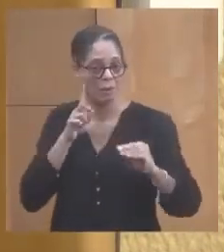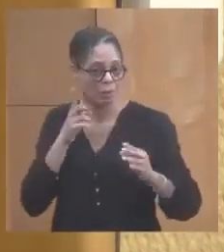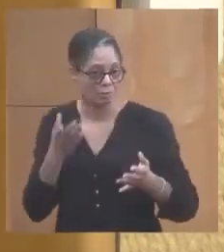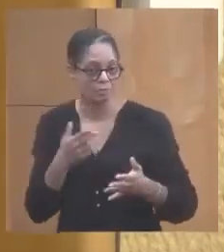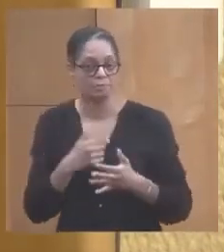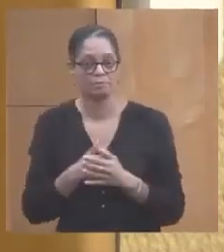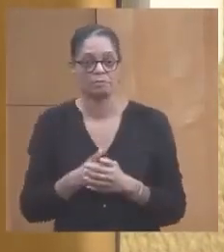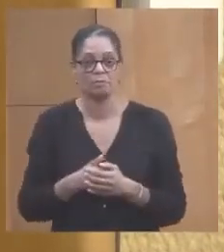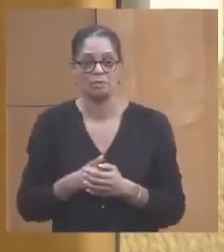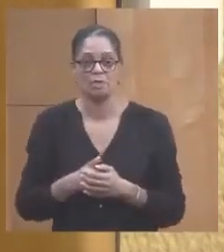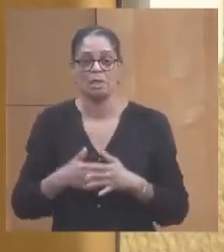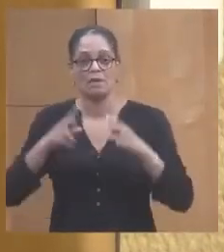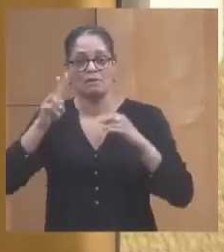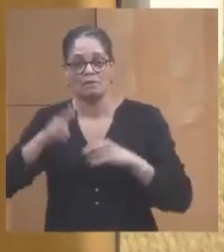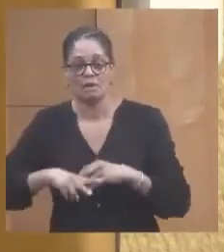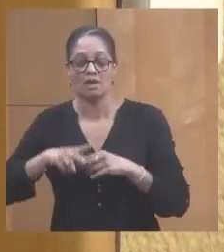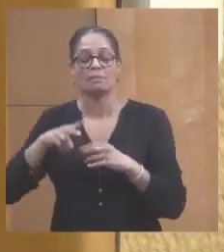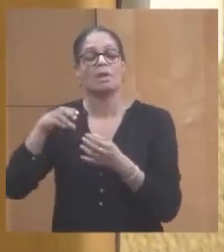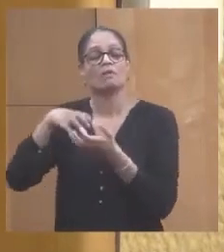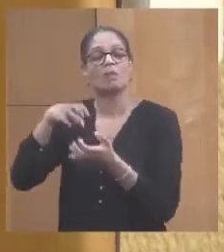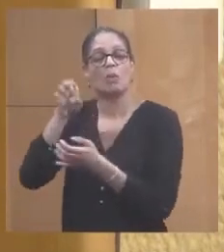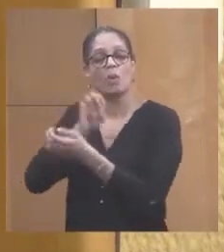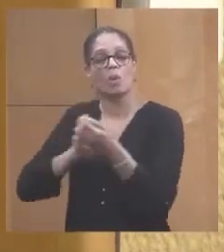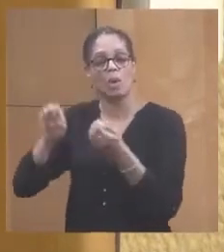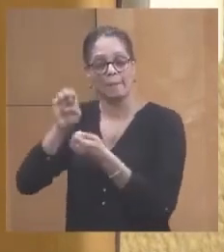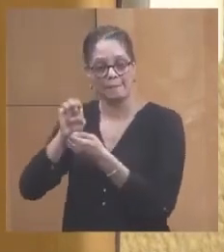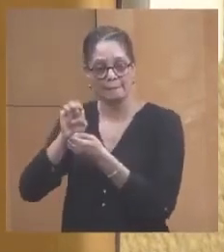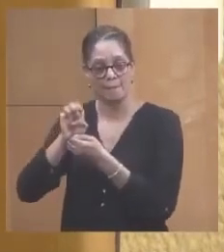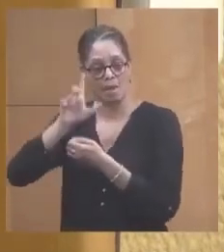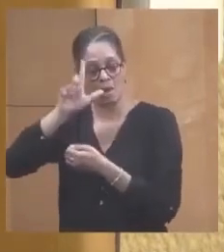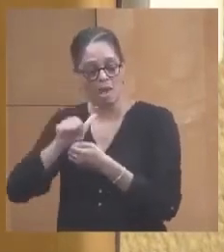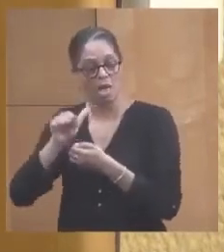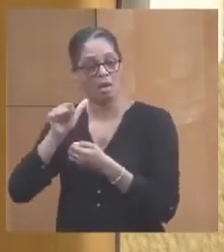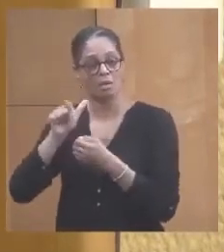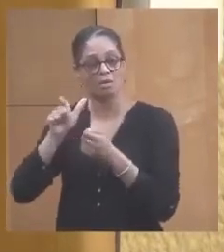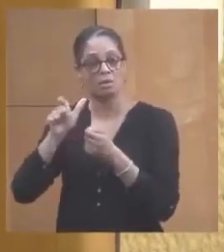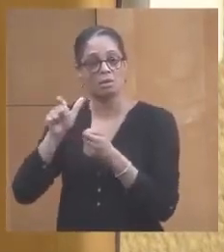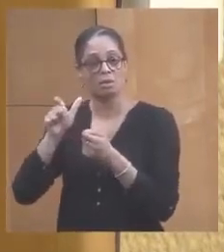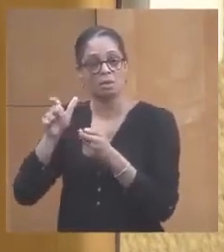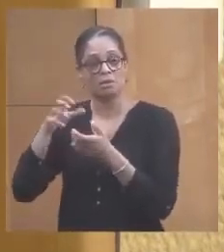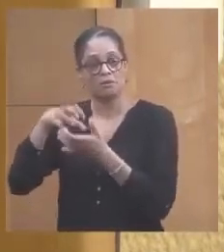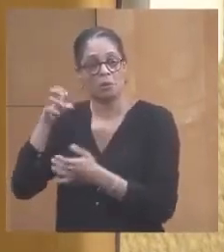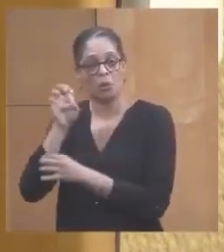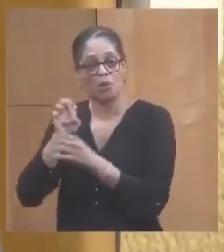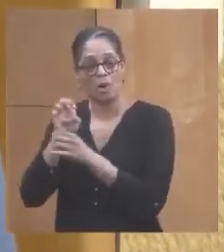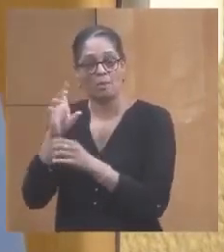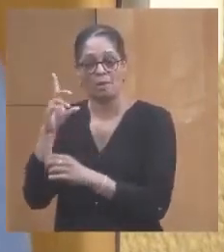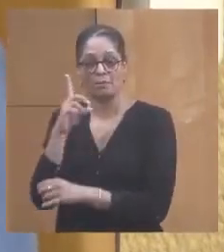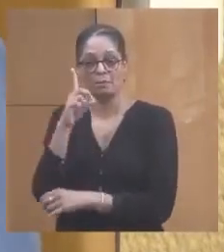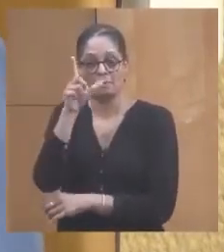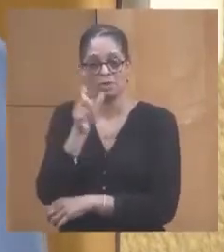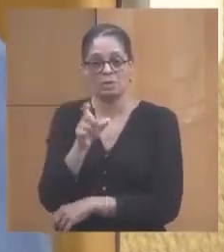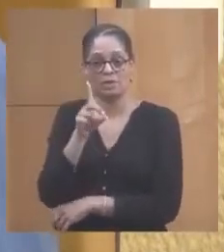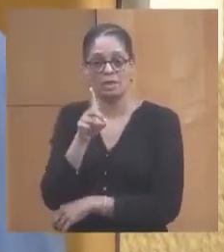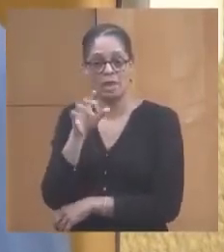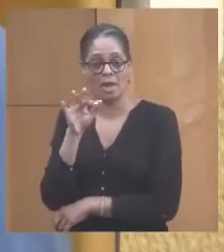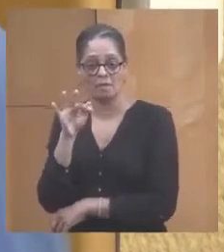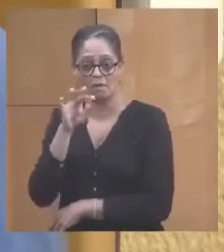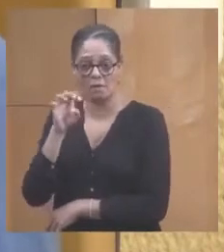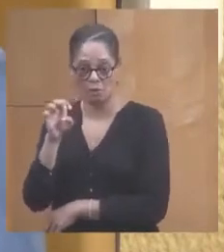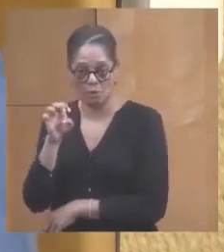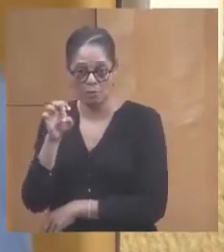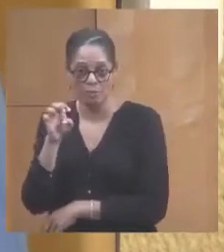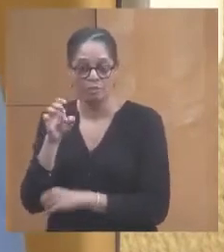bien même nous gérons les fonds européens, nous avons d'ailleurs une direction des fonds européens, des FE, nos